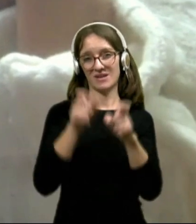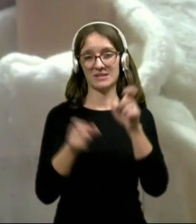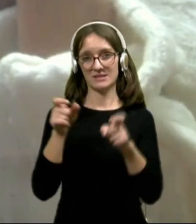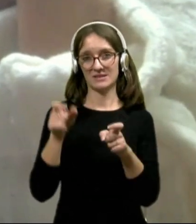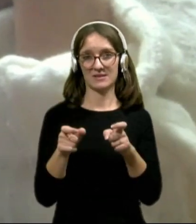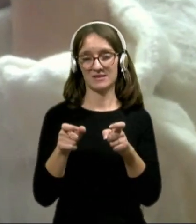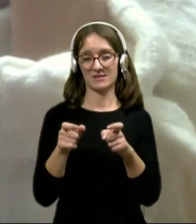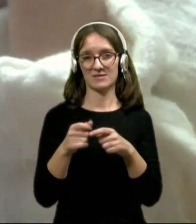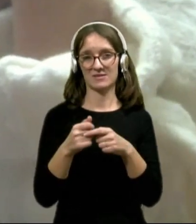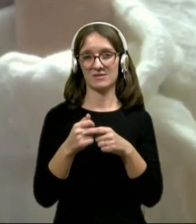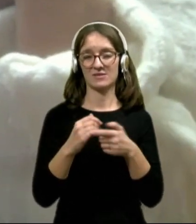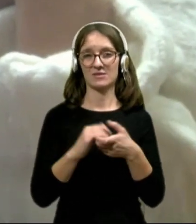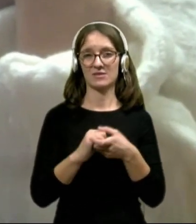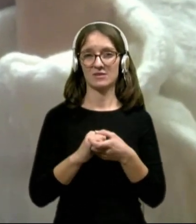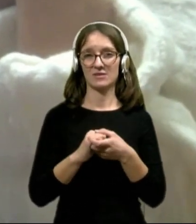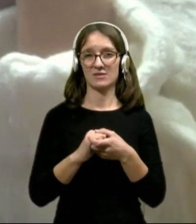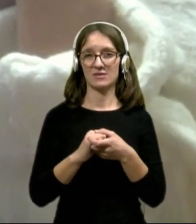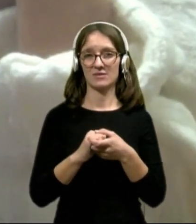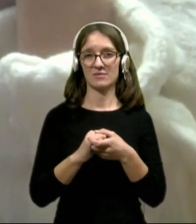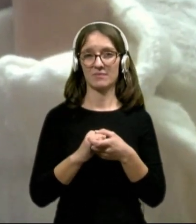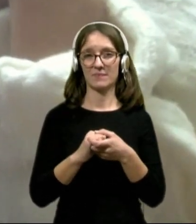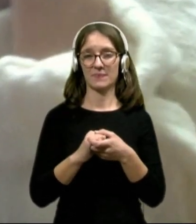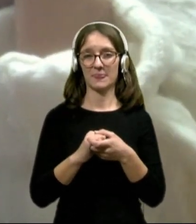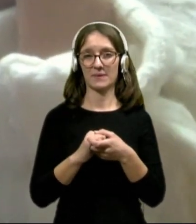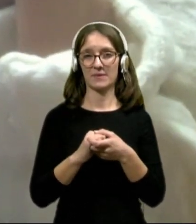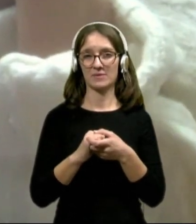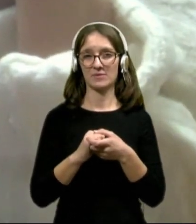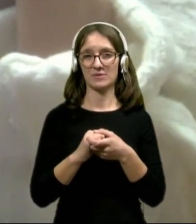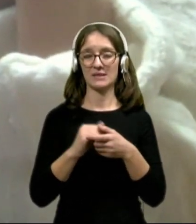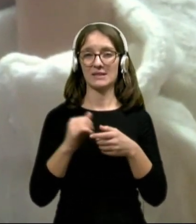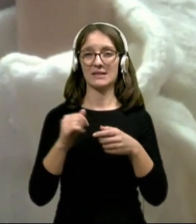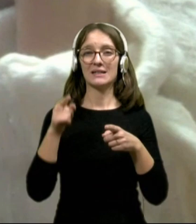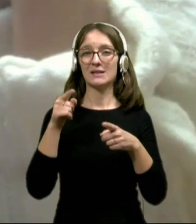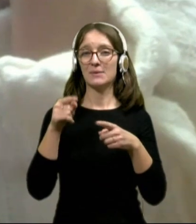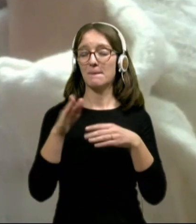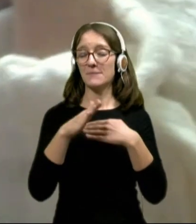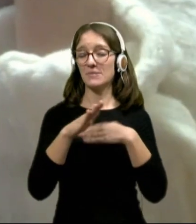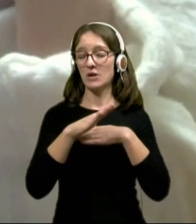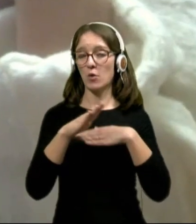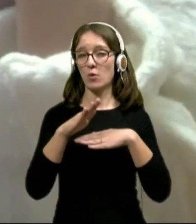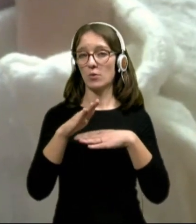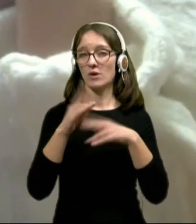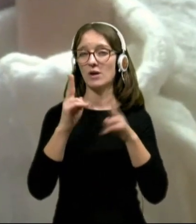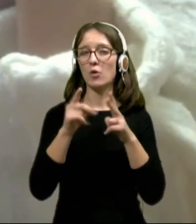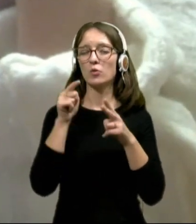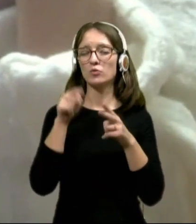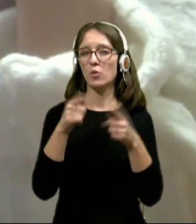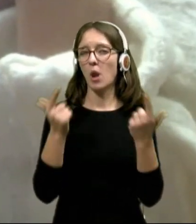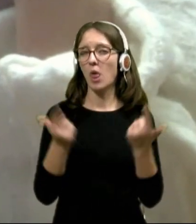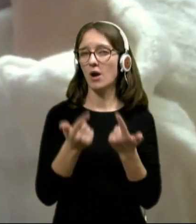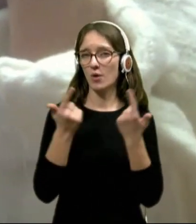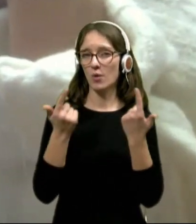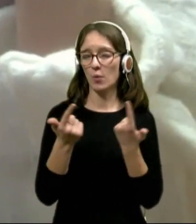sogovornik vladev in vse invalidov, kako to sploh lahko